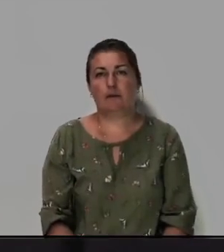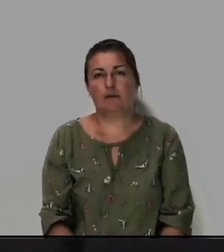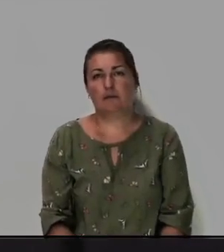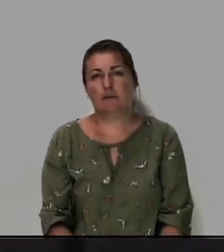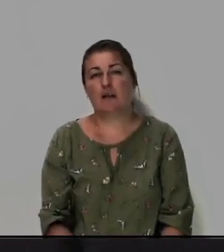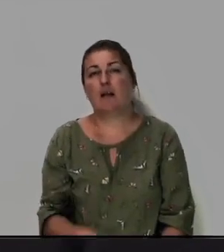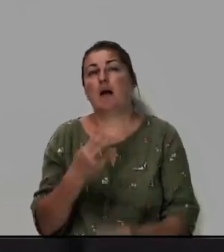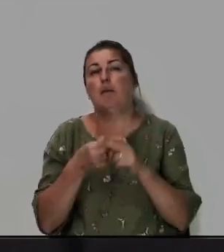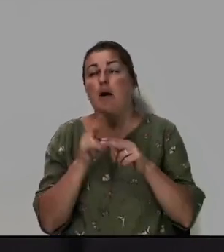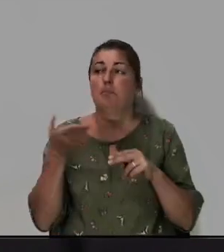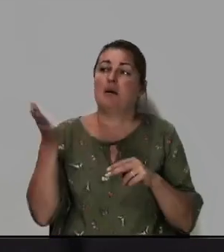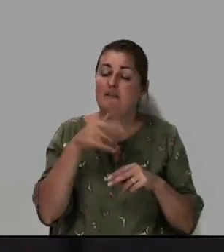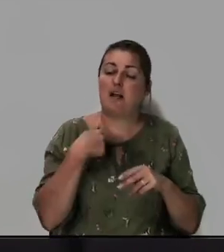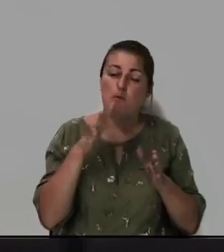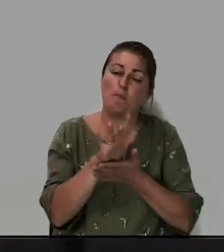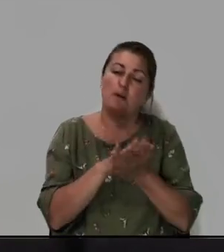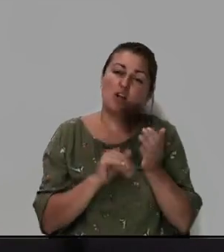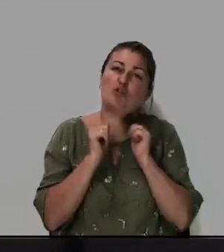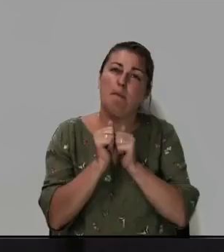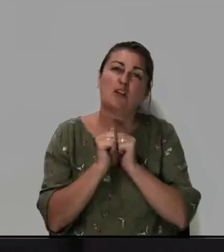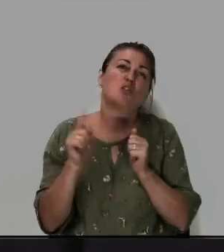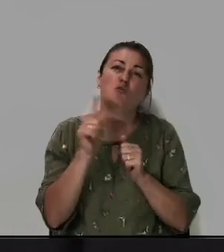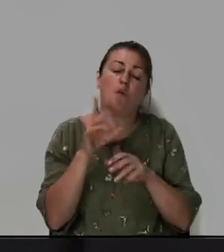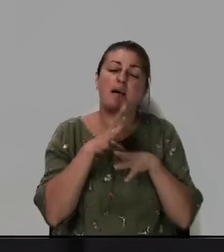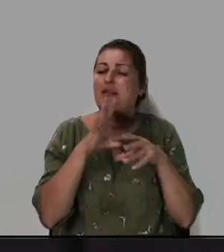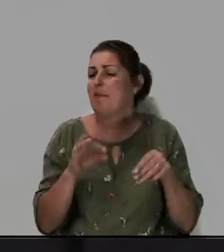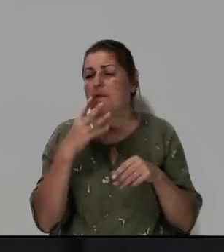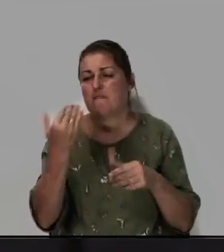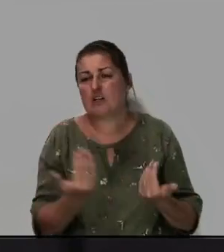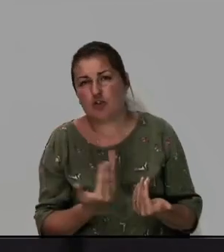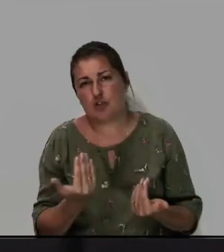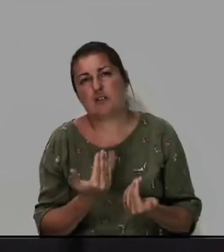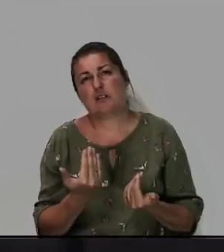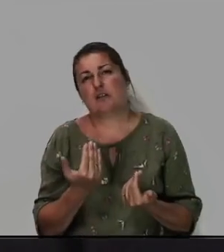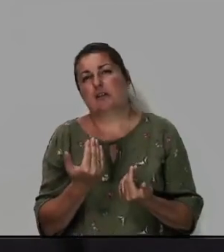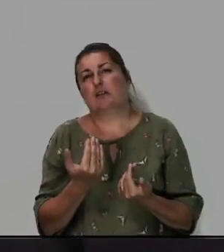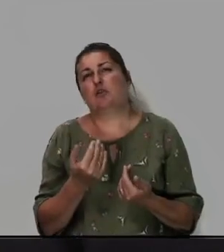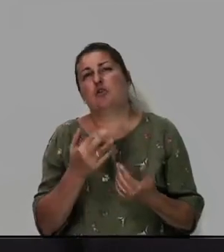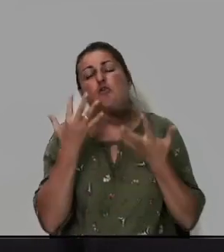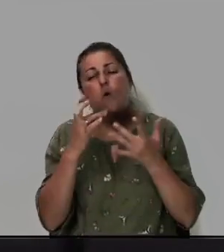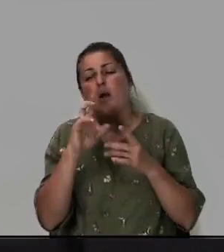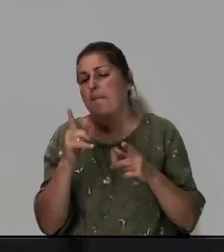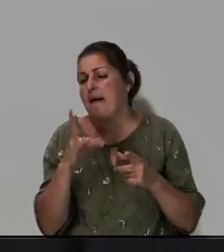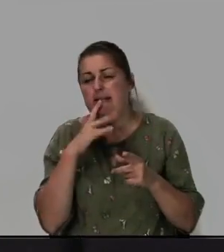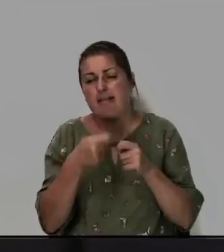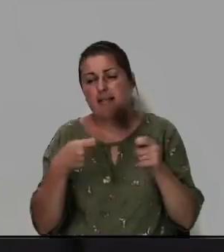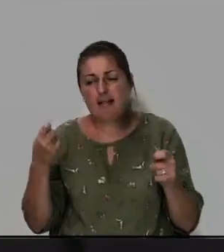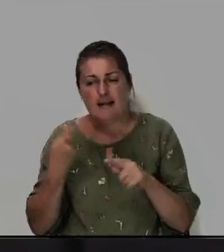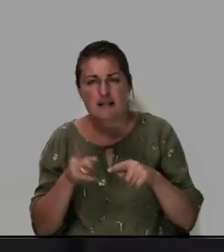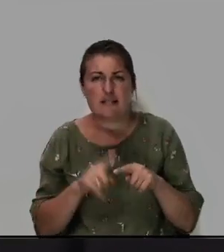Поэтому давайте мы будем продолжать молиться. Что бы ни было в твоей жизни, сколько бы ни длилось это,